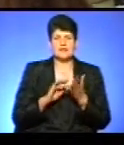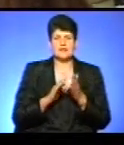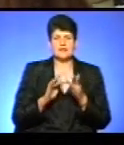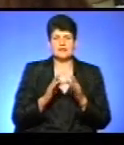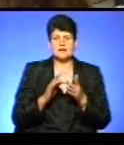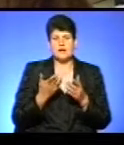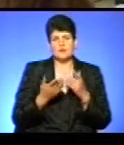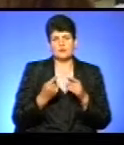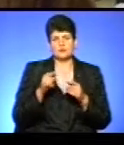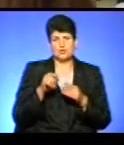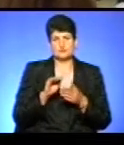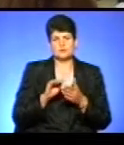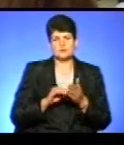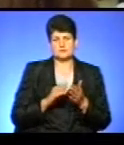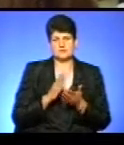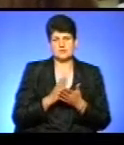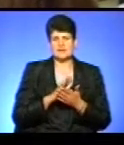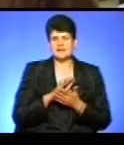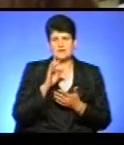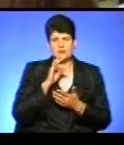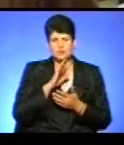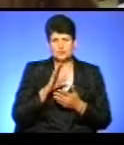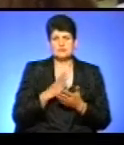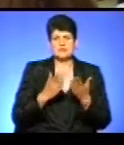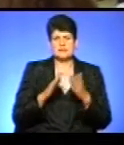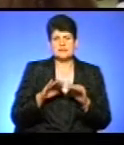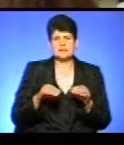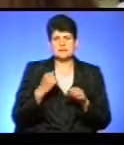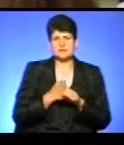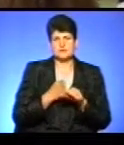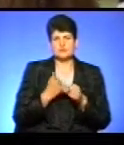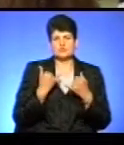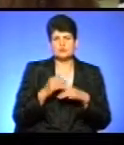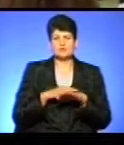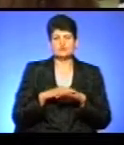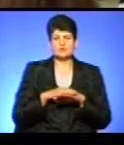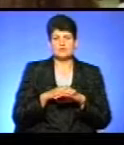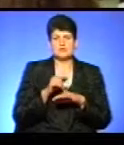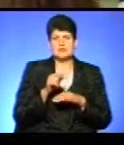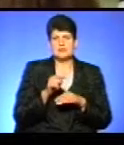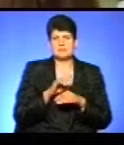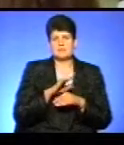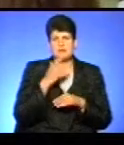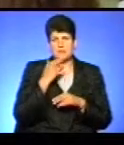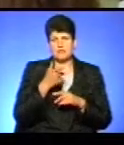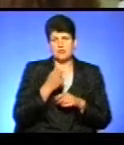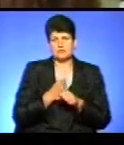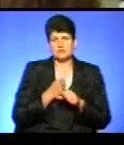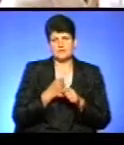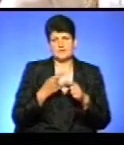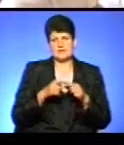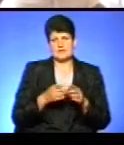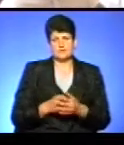конспекту того, що вони записали. Є деякі незручності, але діти працюють в сучасному суспільстві, їм не привикати працювати з